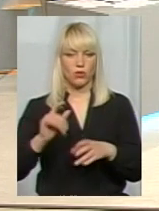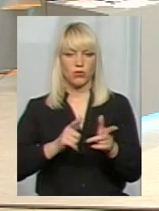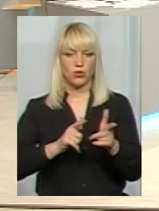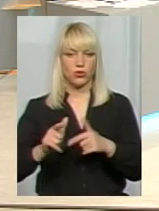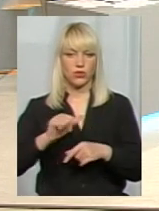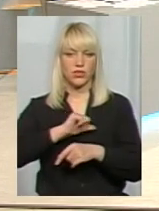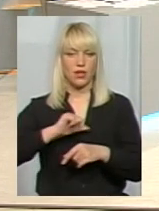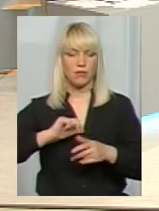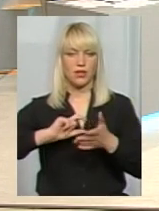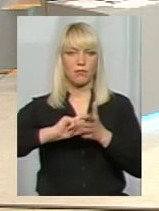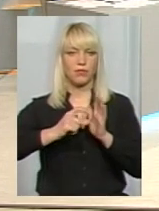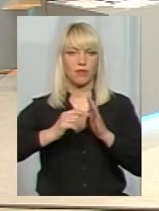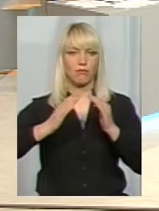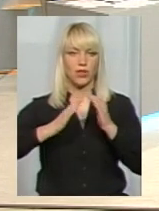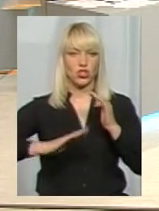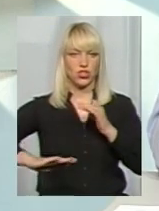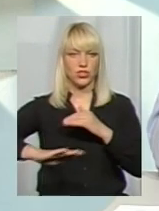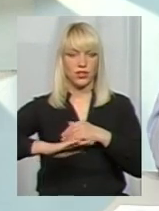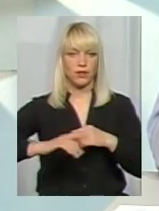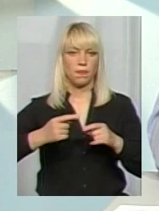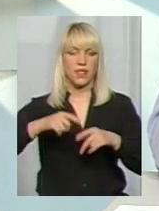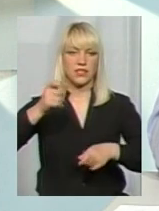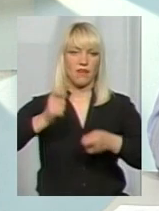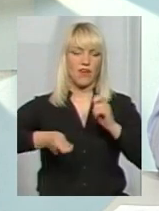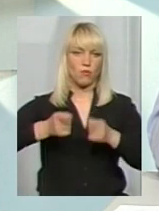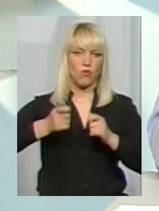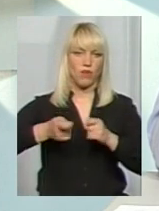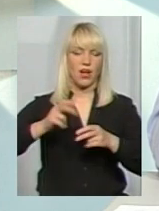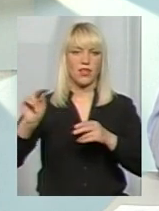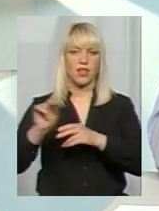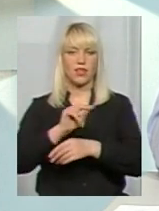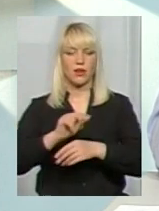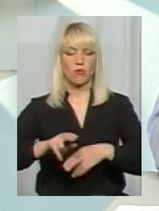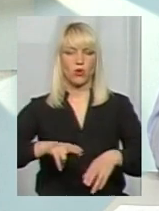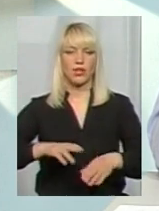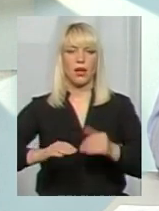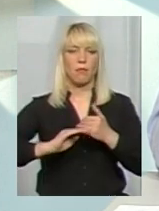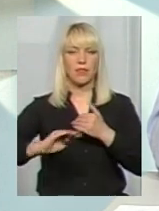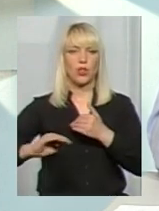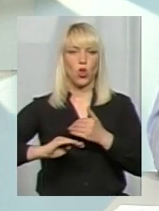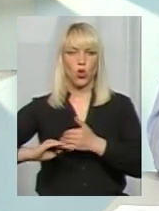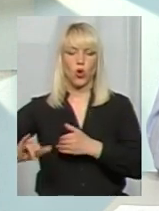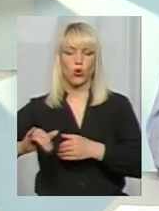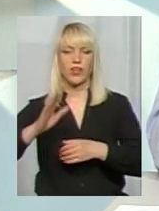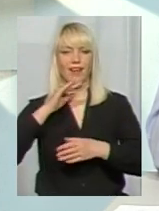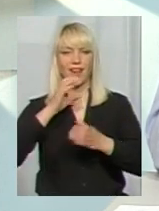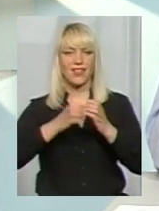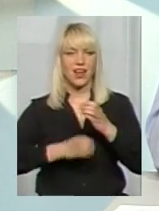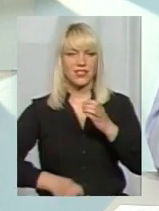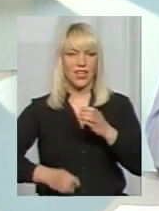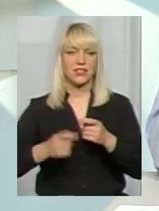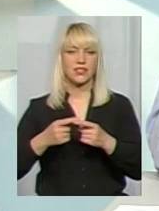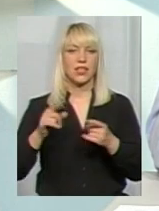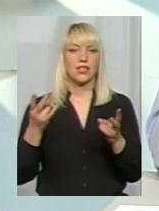самих приміщень, це і фарбування, це і ремонт підлоги, це і каналізація. Ну, потрібно сказати,